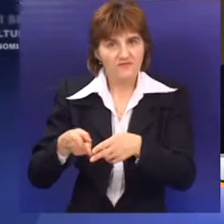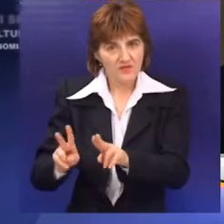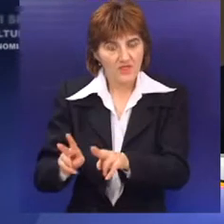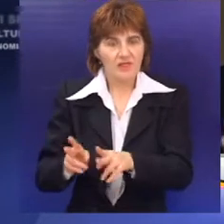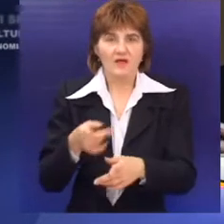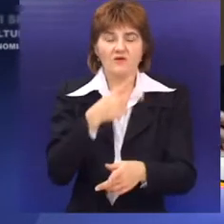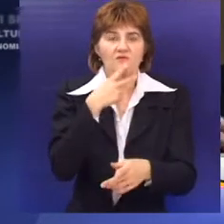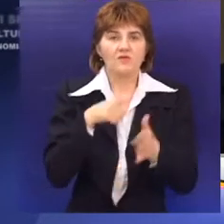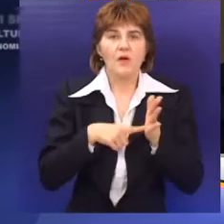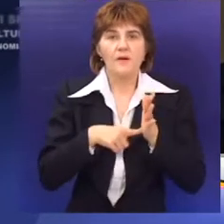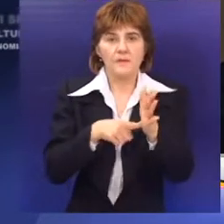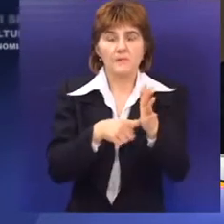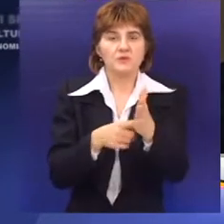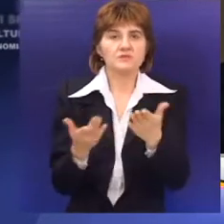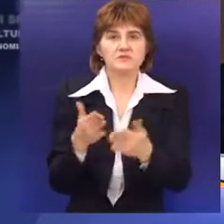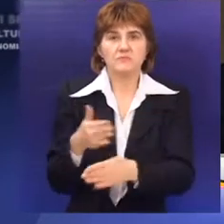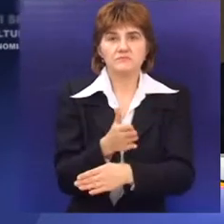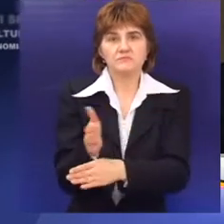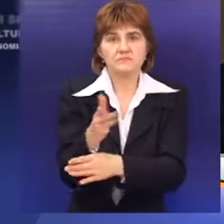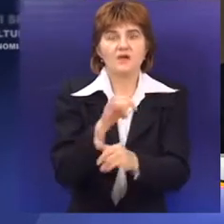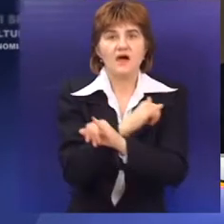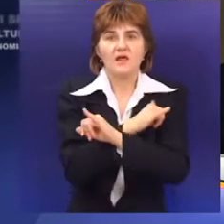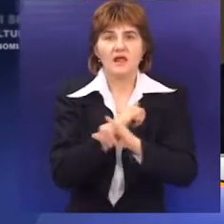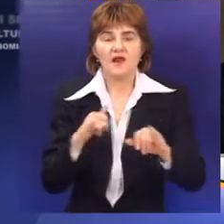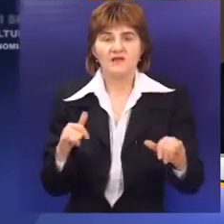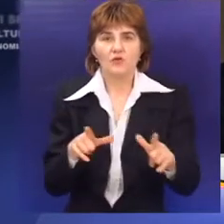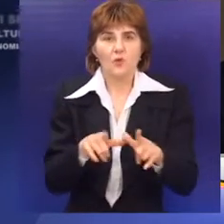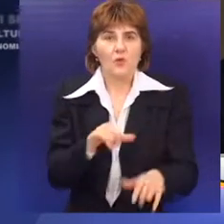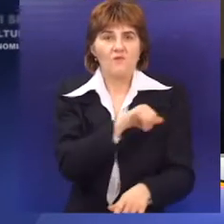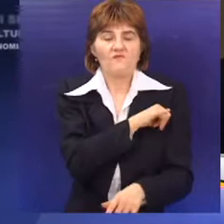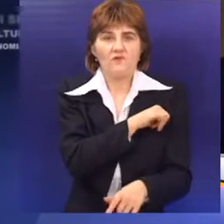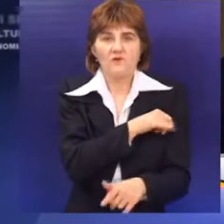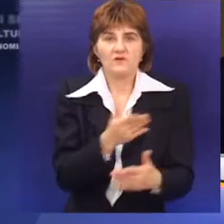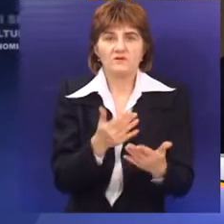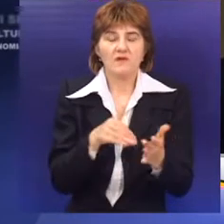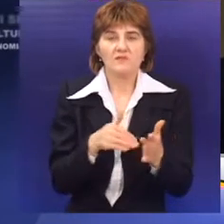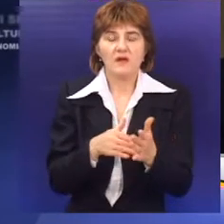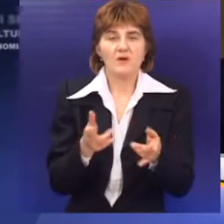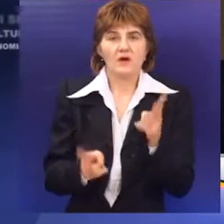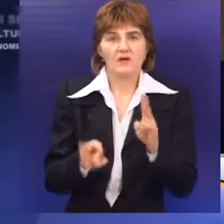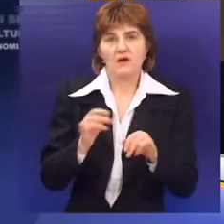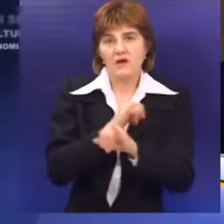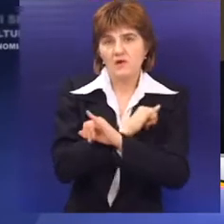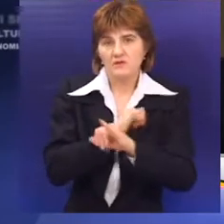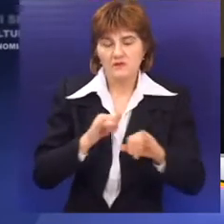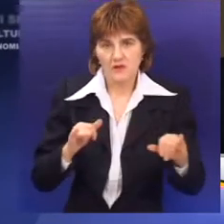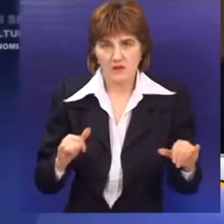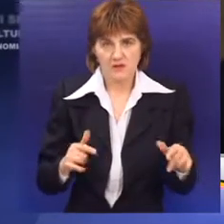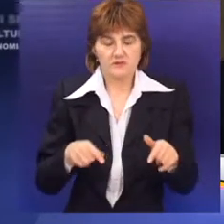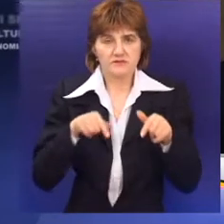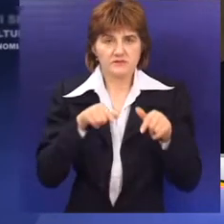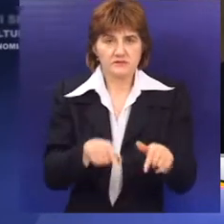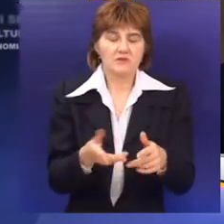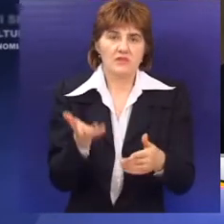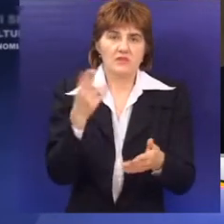jedan putokaz, jedna smernica za dalje razvoj organske proizvodnje u Vojvodini, a naravno Vojvođansko društvo za organsko proizvodnje, odnosno